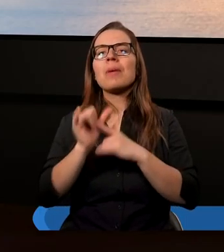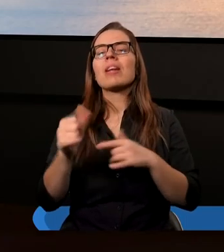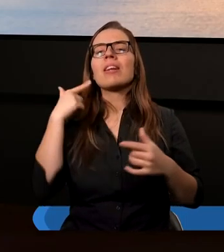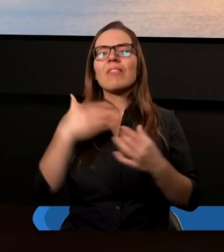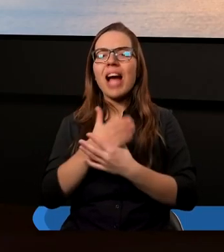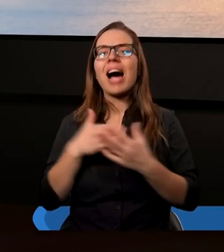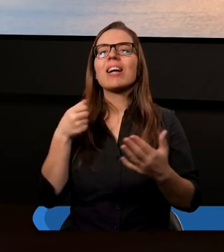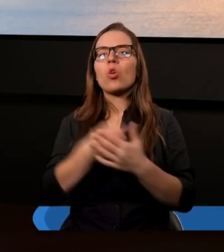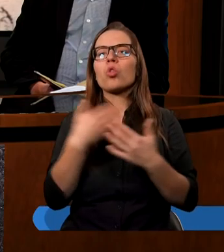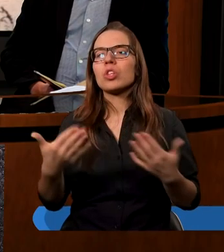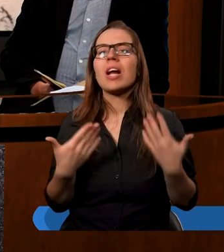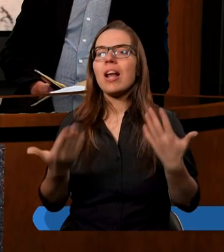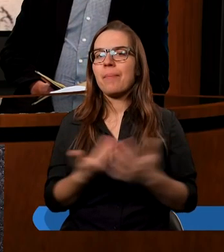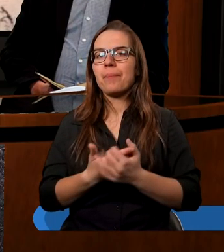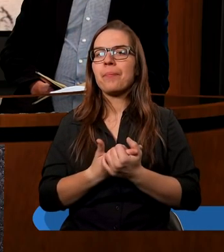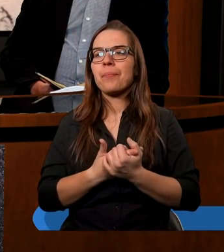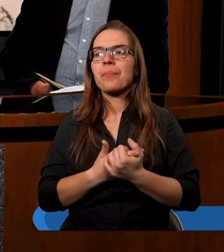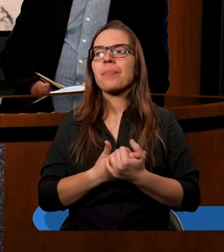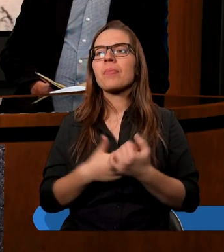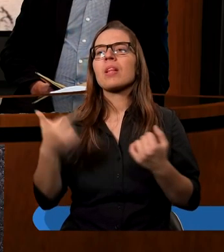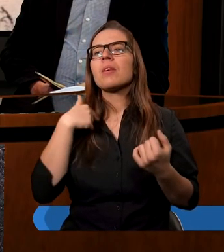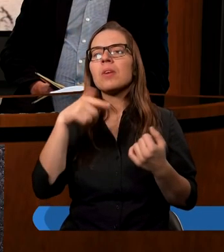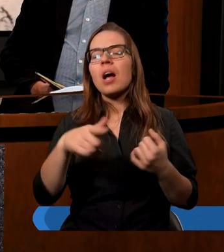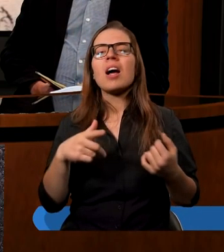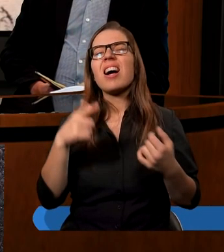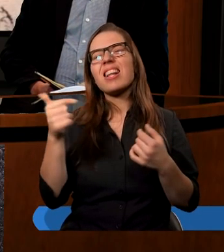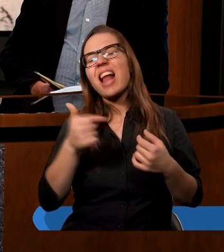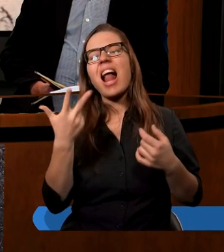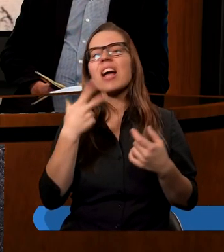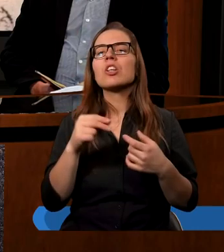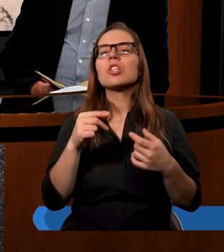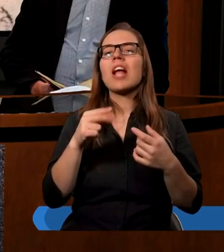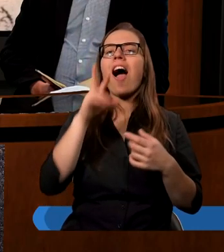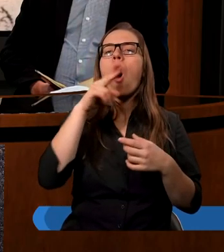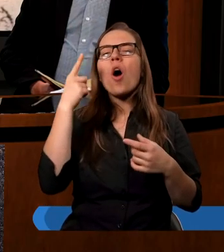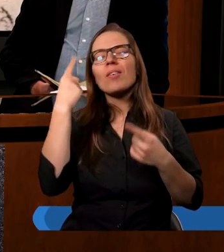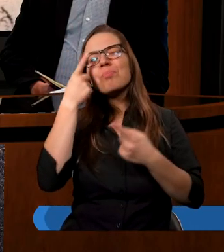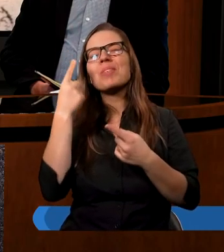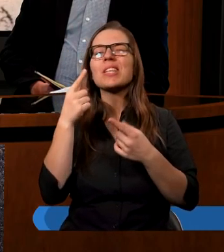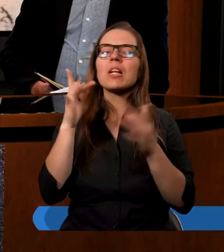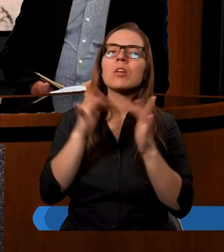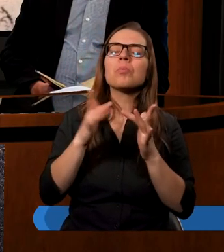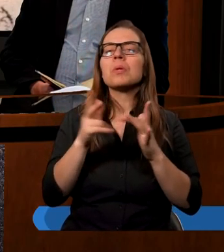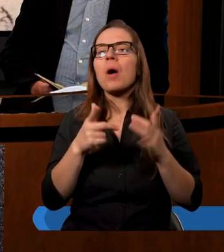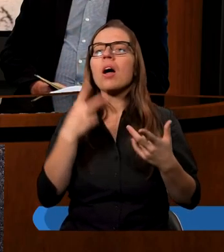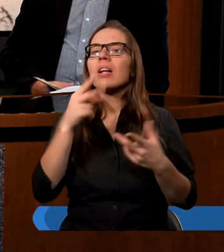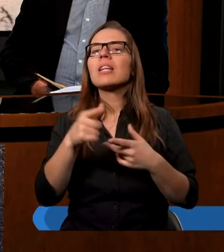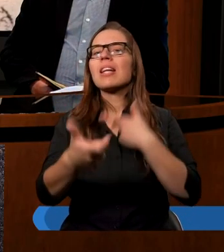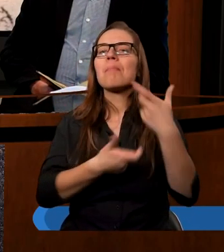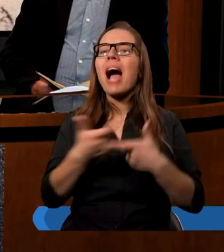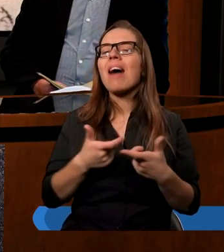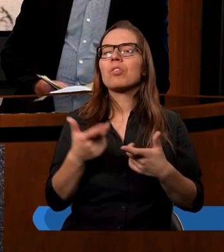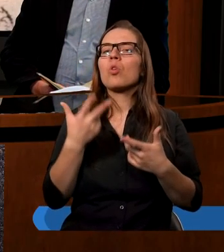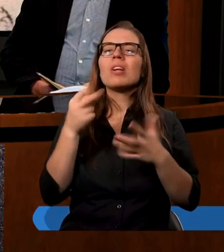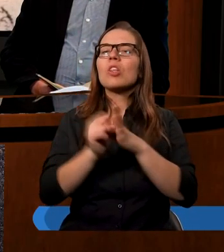ale też jest sprawcą wiary? No nie należy tego opatrznie też zrozumieć. Sprawcą jest. My